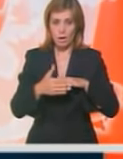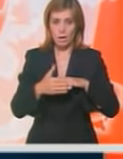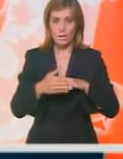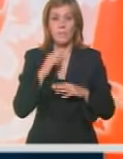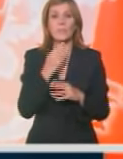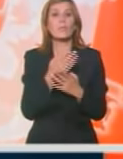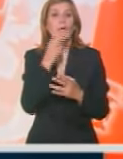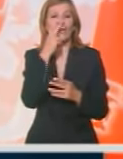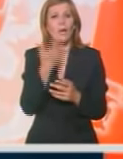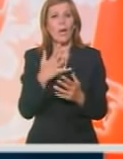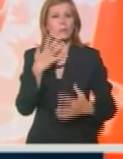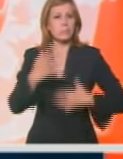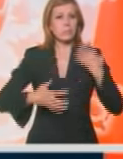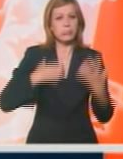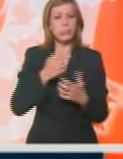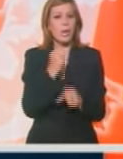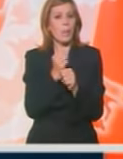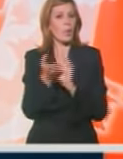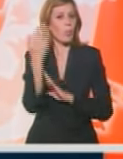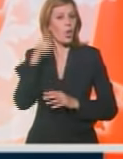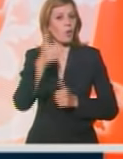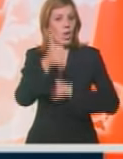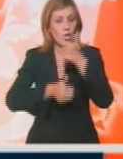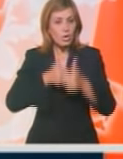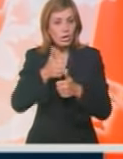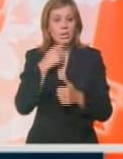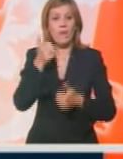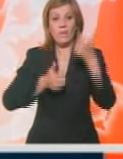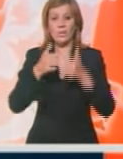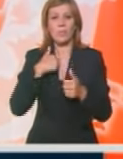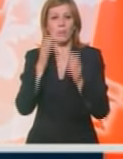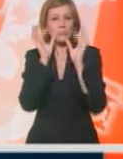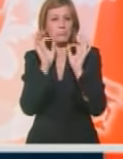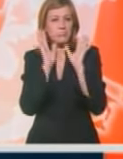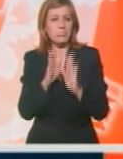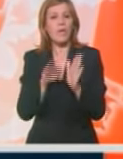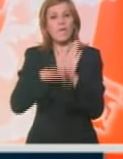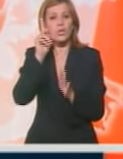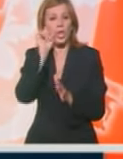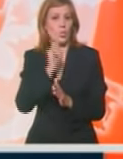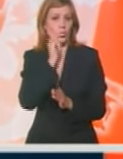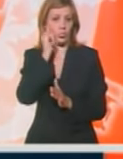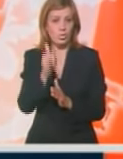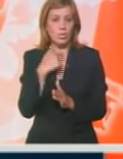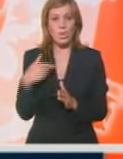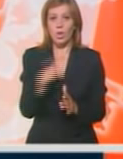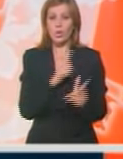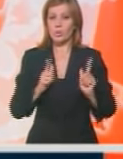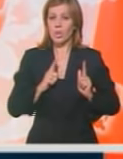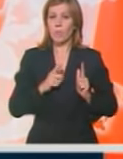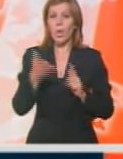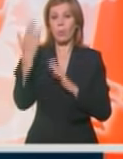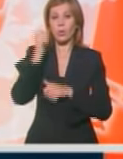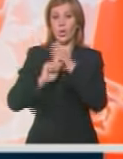Sudeći po atmosferi koja je napravljena predovogodišnji festival sigurno je da će biti još više ljudi. Znači očekujemo da se taj